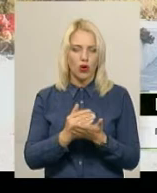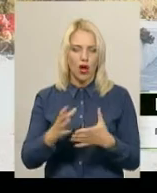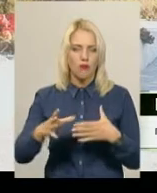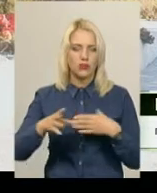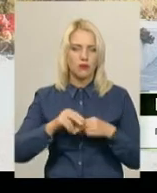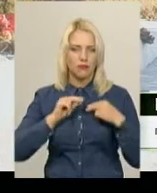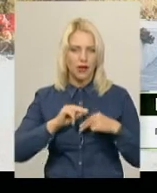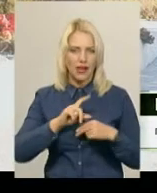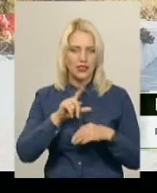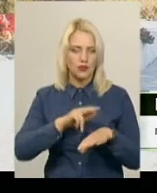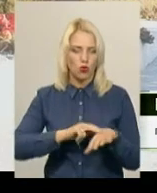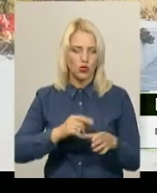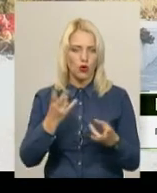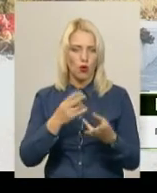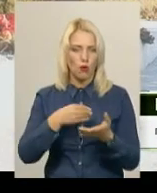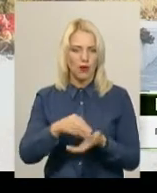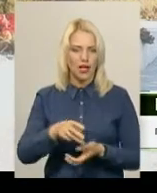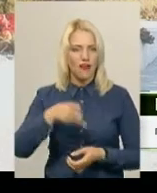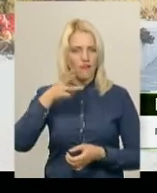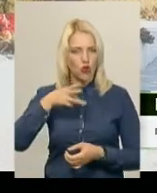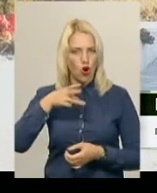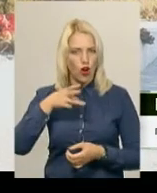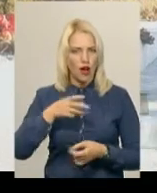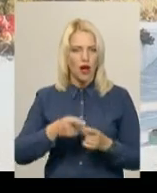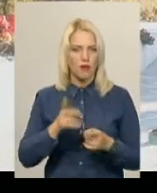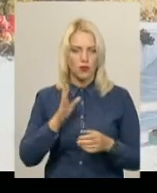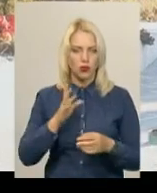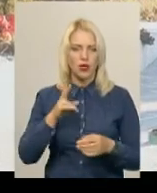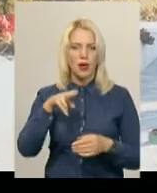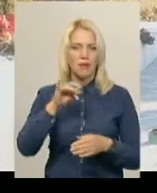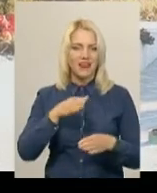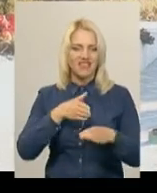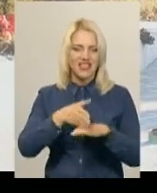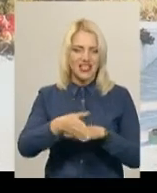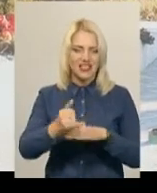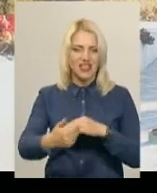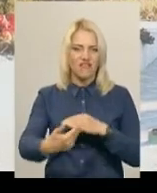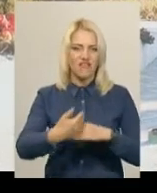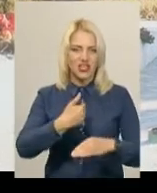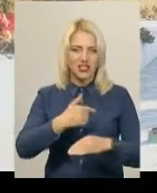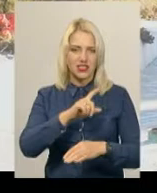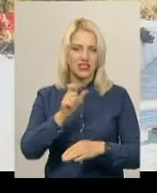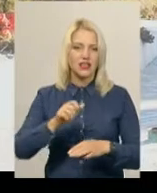віддіокамери, поставити в населених пунктах при в'їзді і виїзді з населених пунктів, щоб